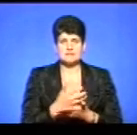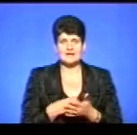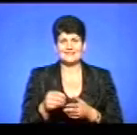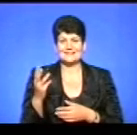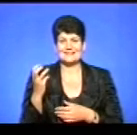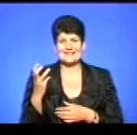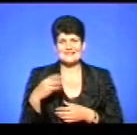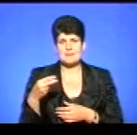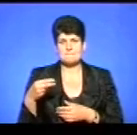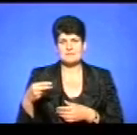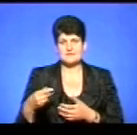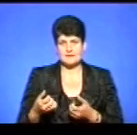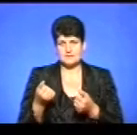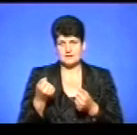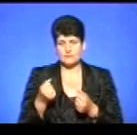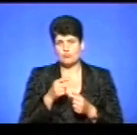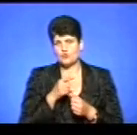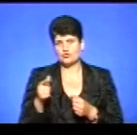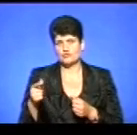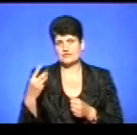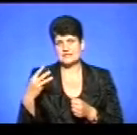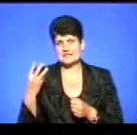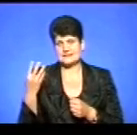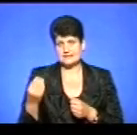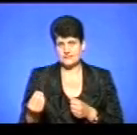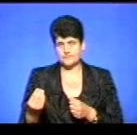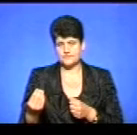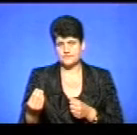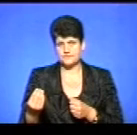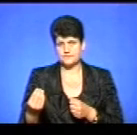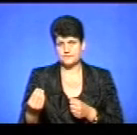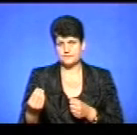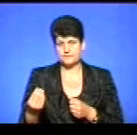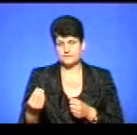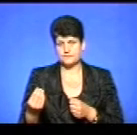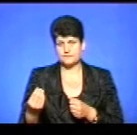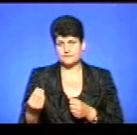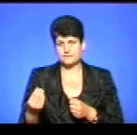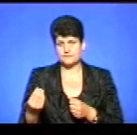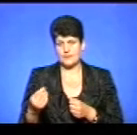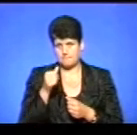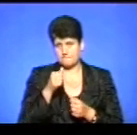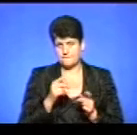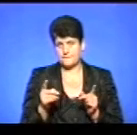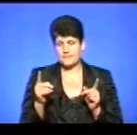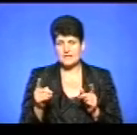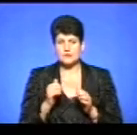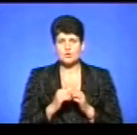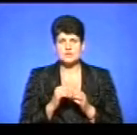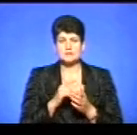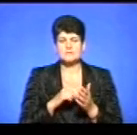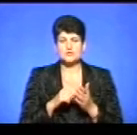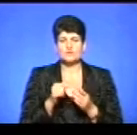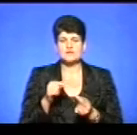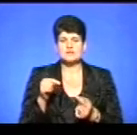300 підписів на підтримку впродовж 30 днів взагалі. Не робочі кількість, але й вихідних в тому числі. Це кожне місто визначає